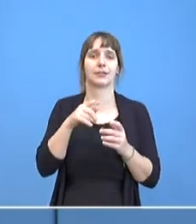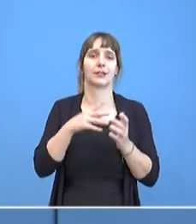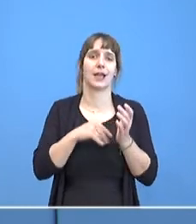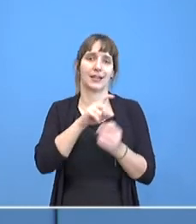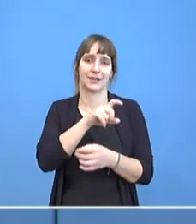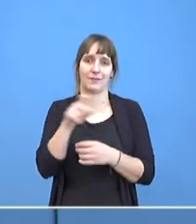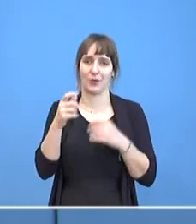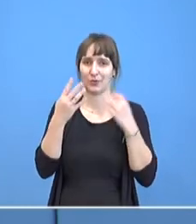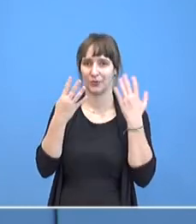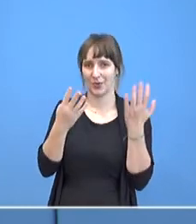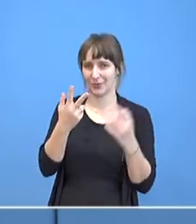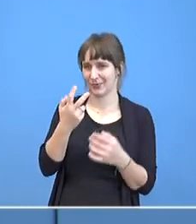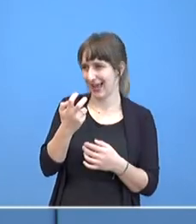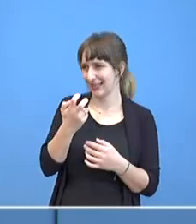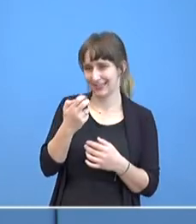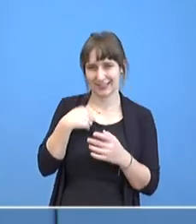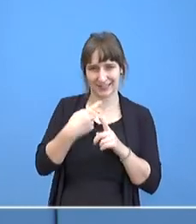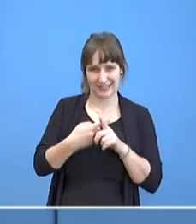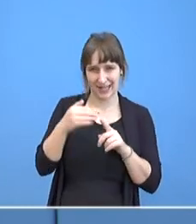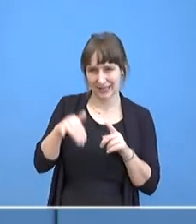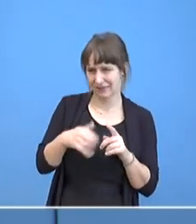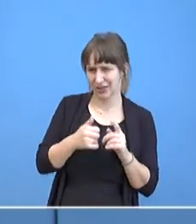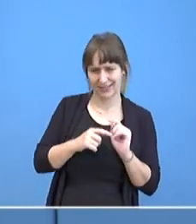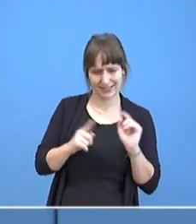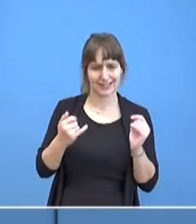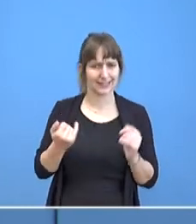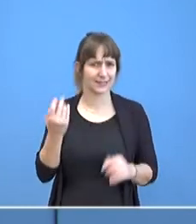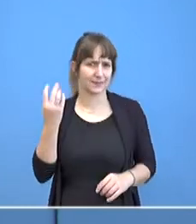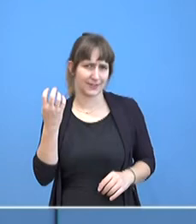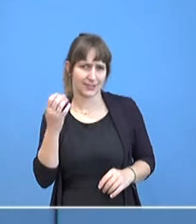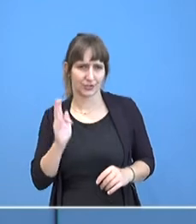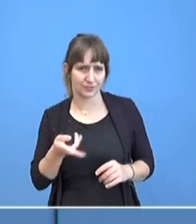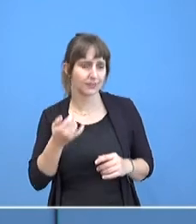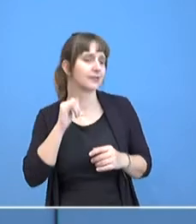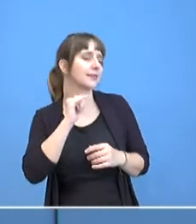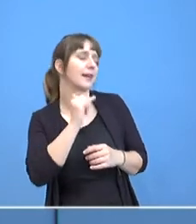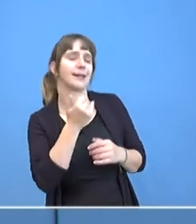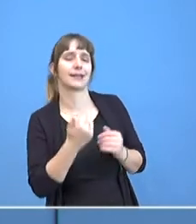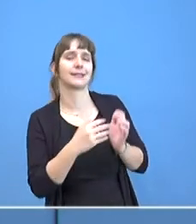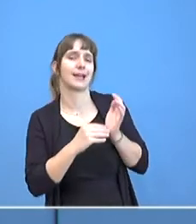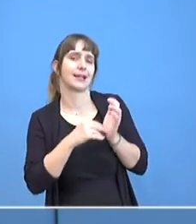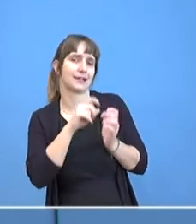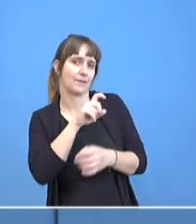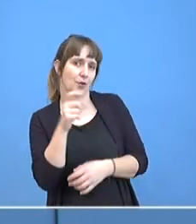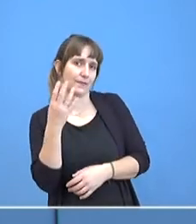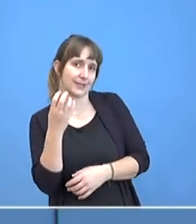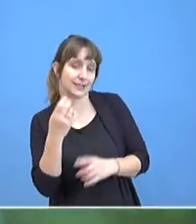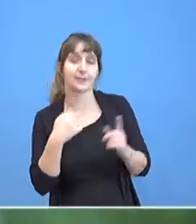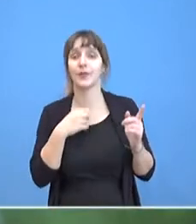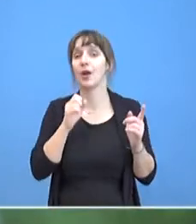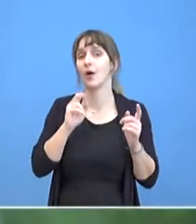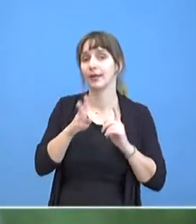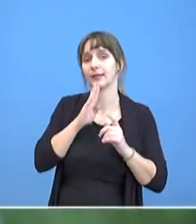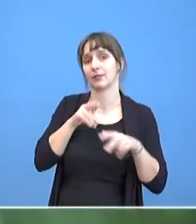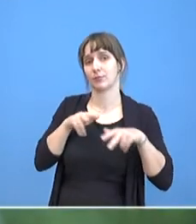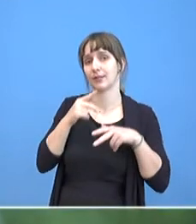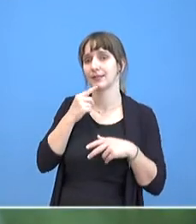39? Nee, vermutlich nicht. Wir sind wahrscheinlich in 40, oder? Ja, wir sind in KW 40. Okay, also in KW 39,